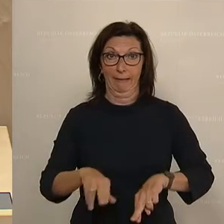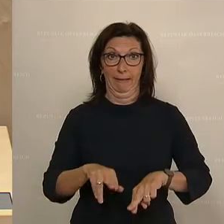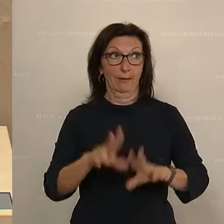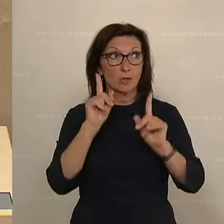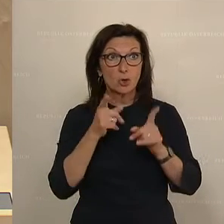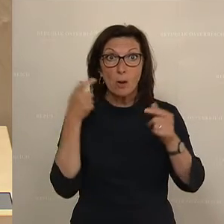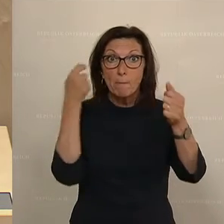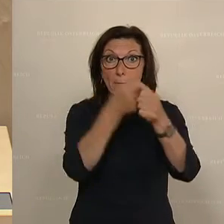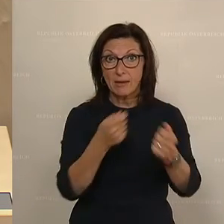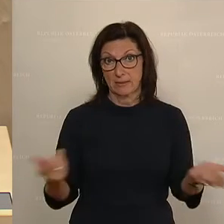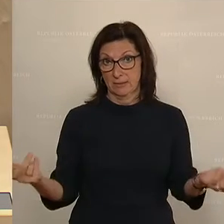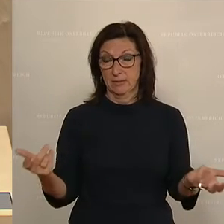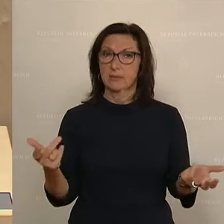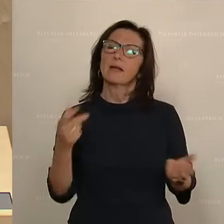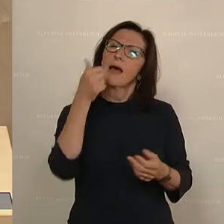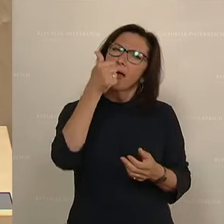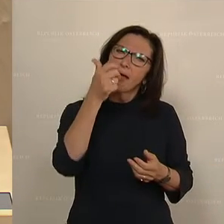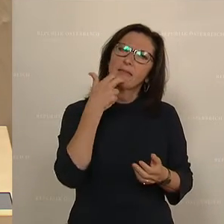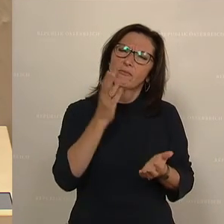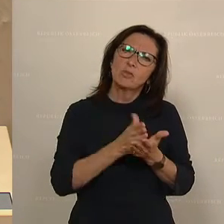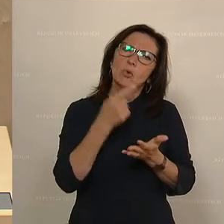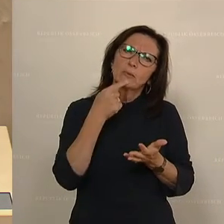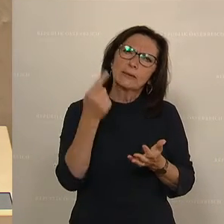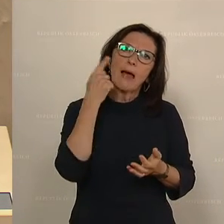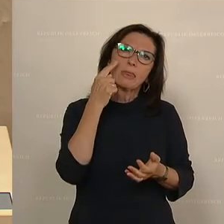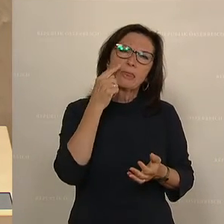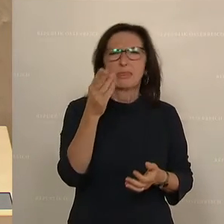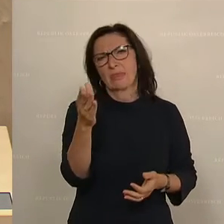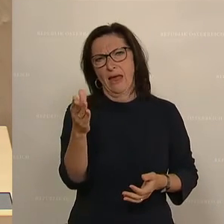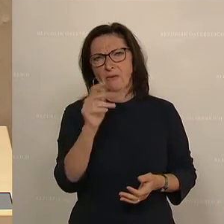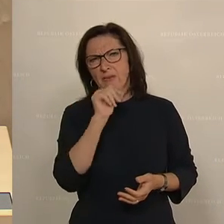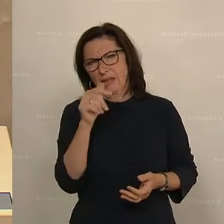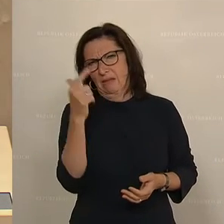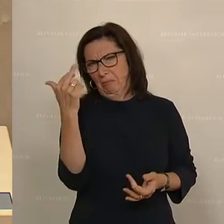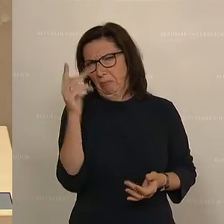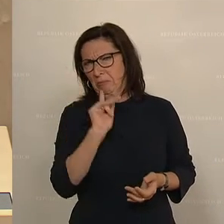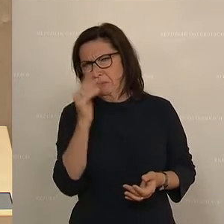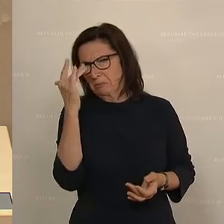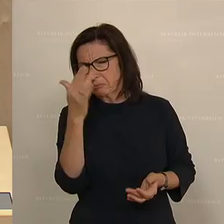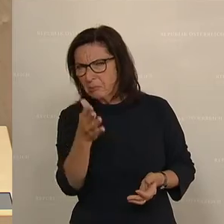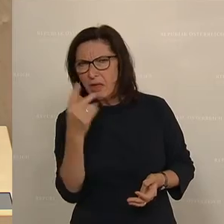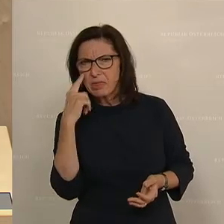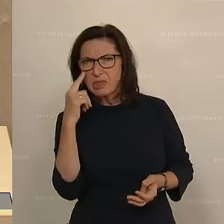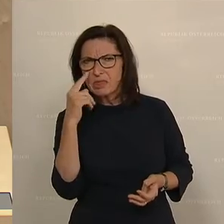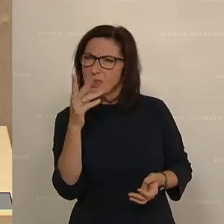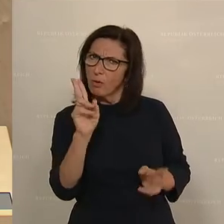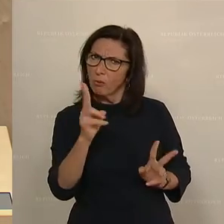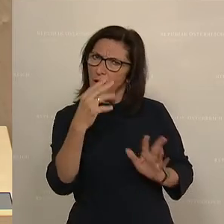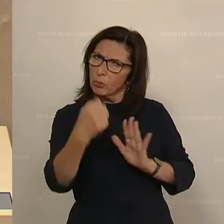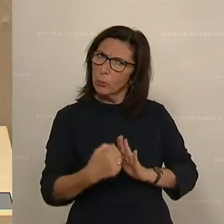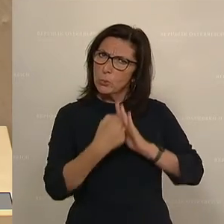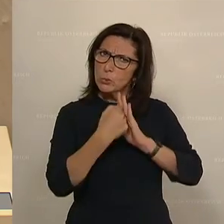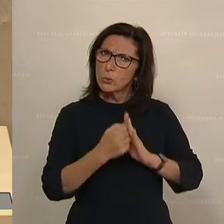sagen, und ich hätte es nicht von den Neos gehört, was mich aber wundert, weil ich glaube, dass die Neos da durchaus auch Partner sein können,